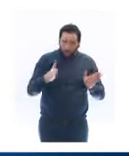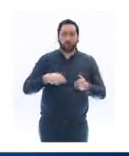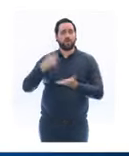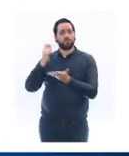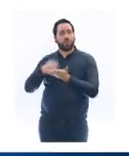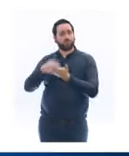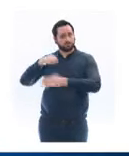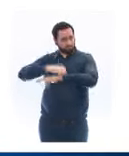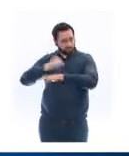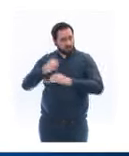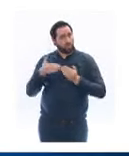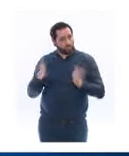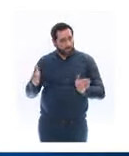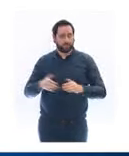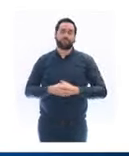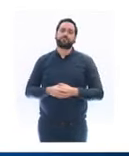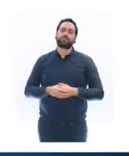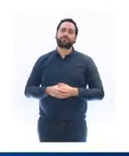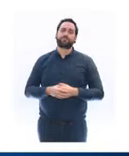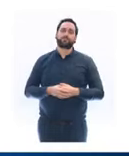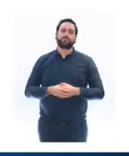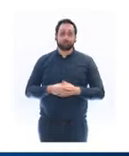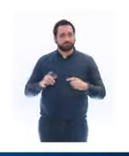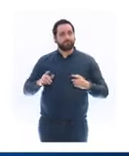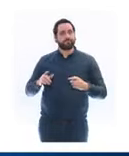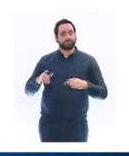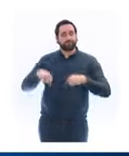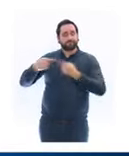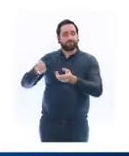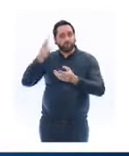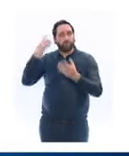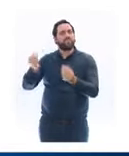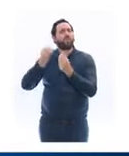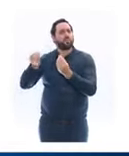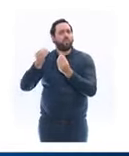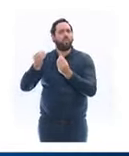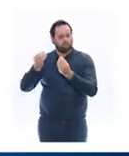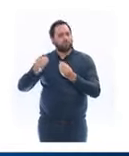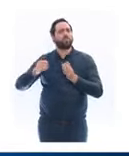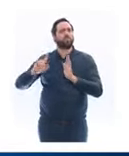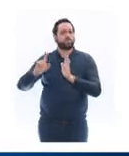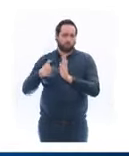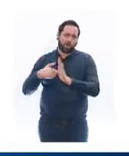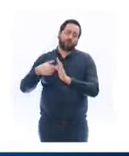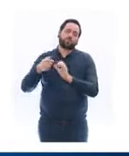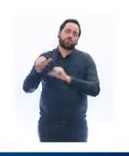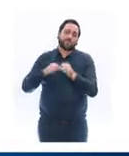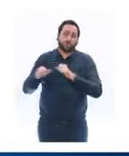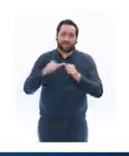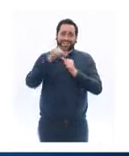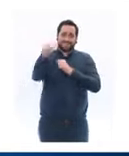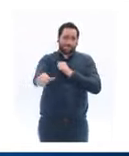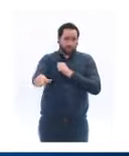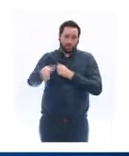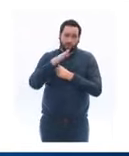Vous pourrez aller vous former uniquement quand cela n'est pas possible à distance. Vous présentez